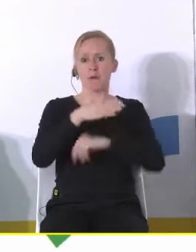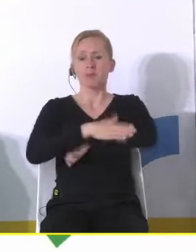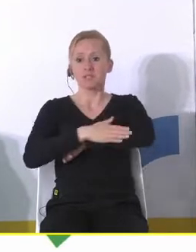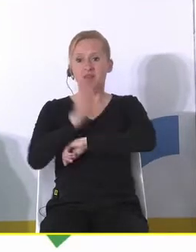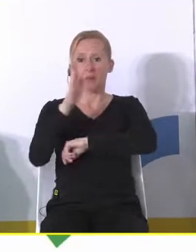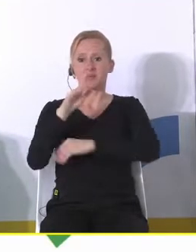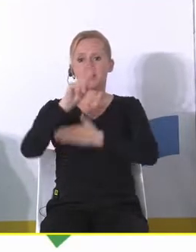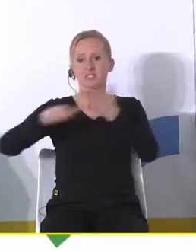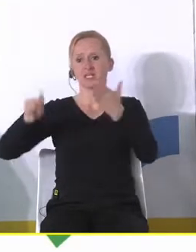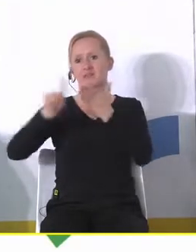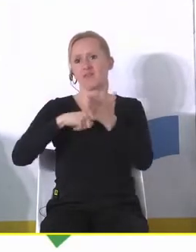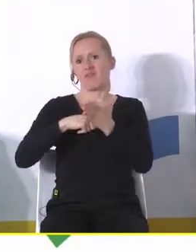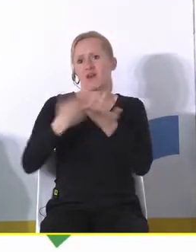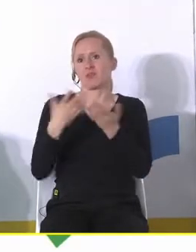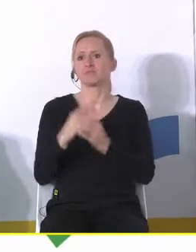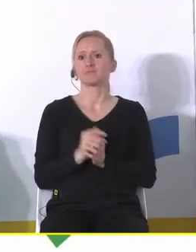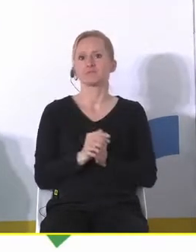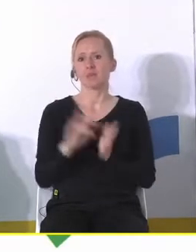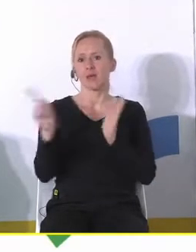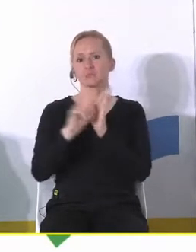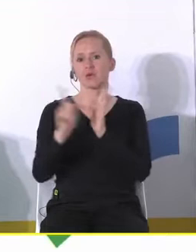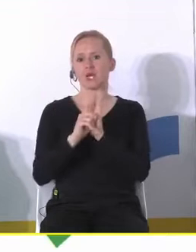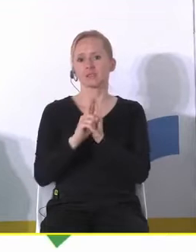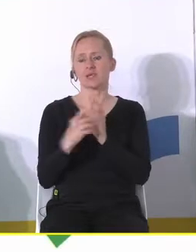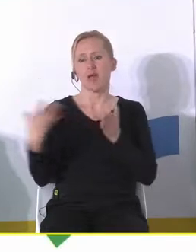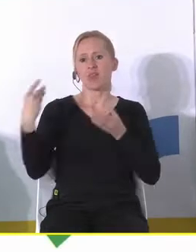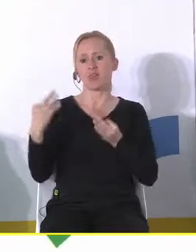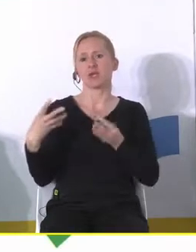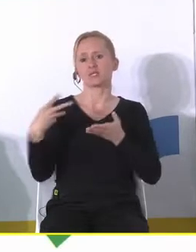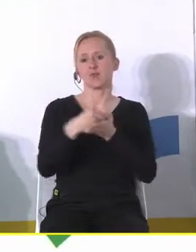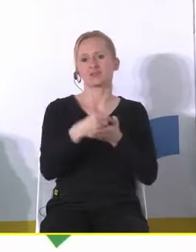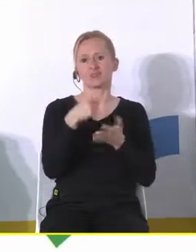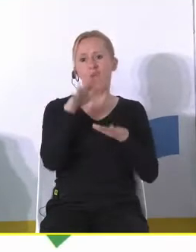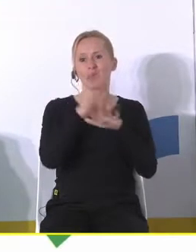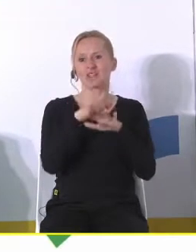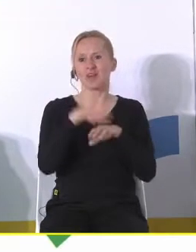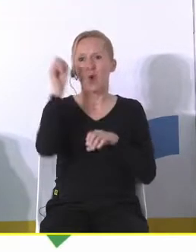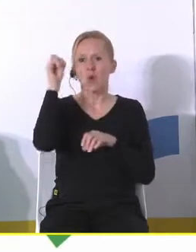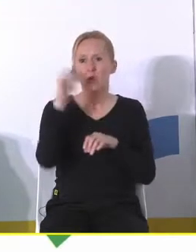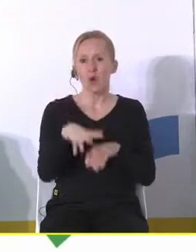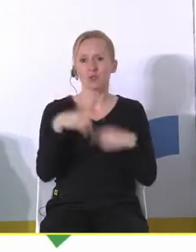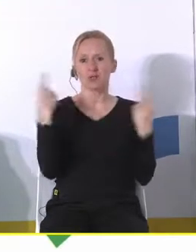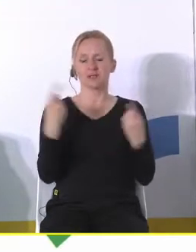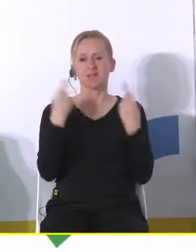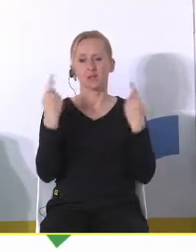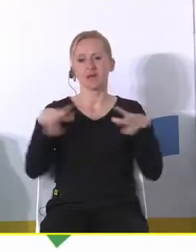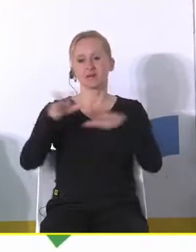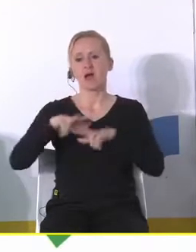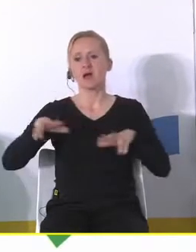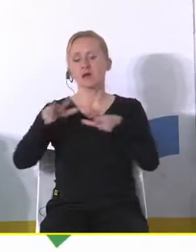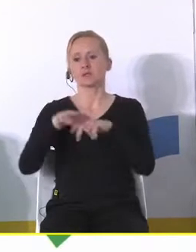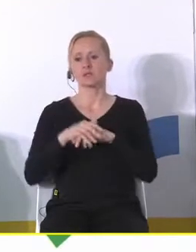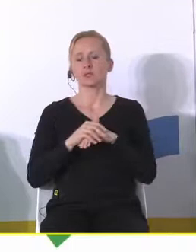momencie te preferencje odebrano no to jest jest traktowane jako pogorszenie sytuacji rodzin